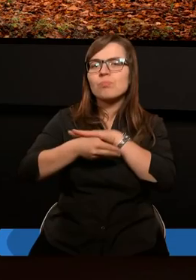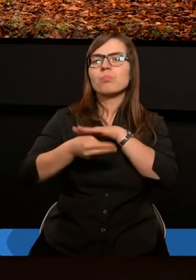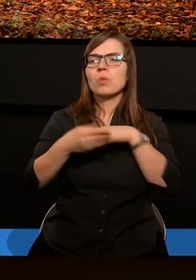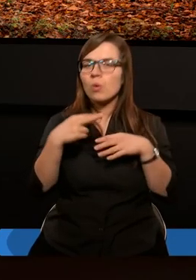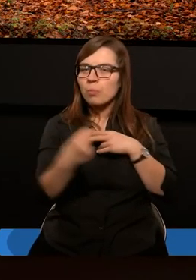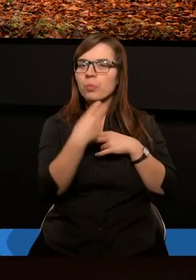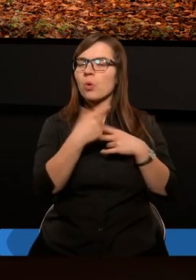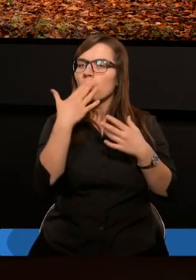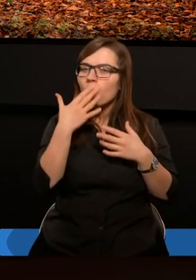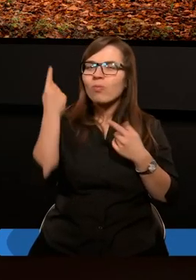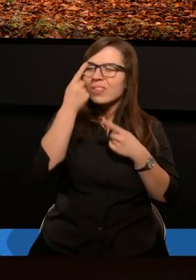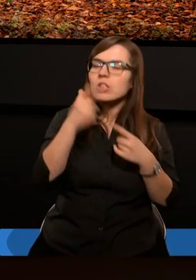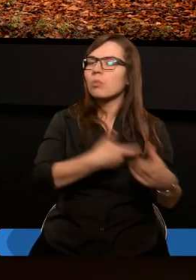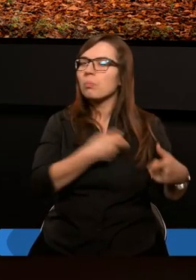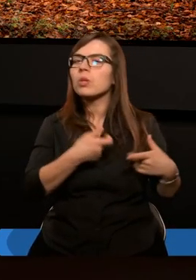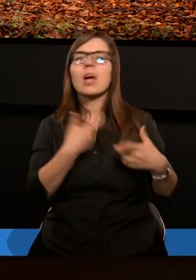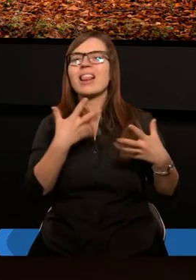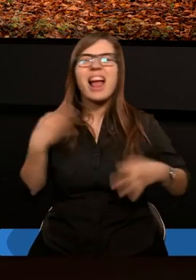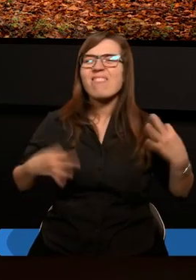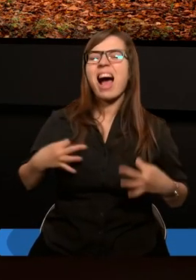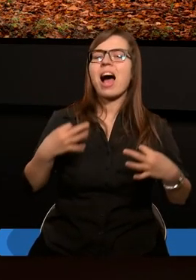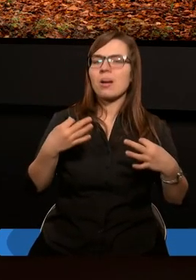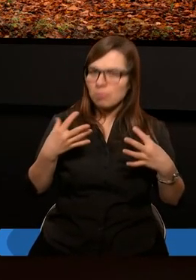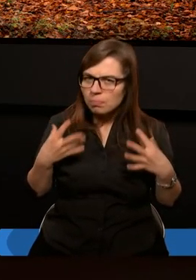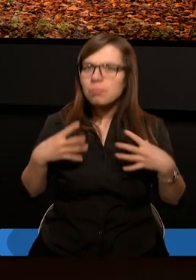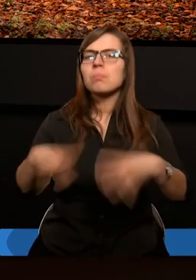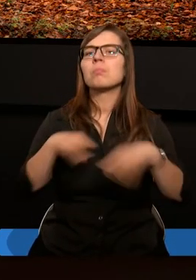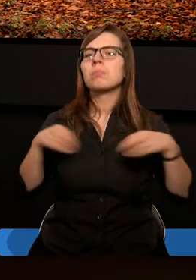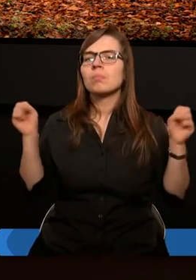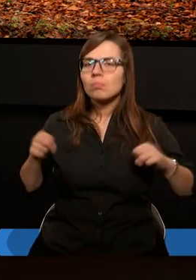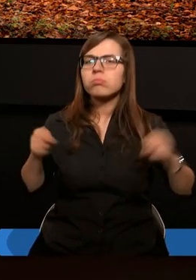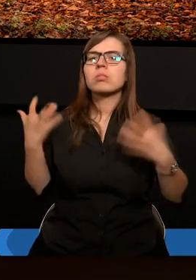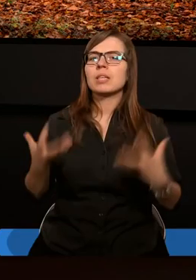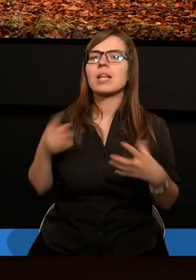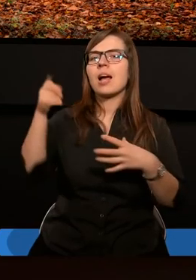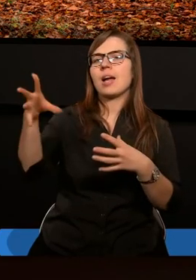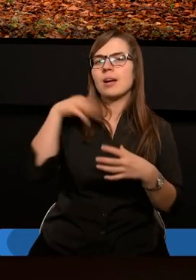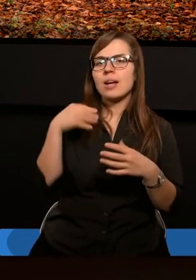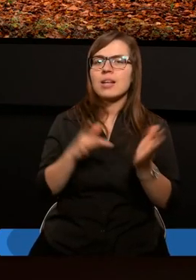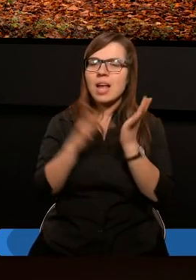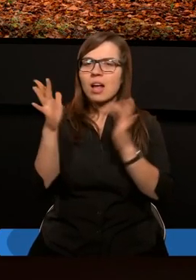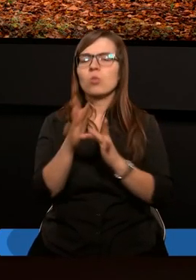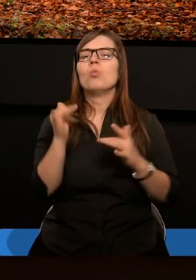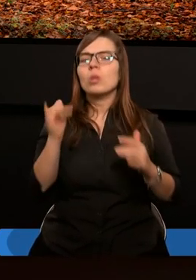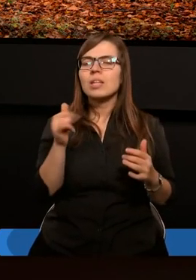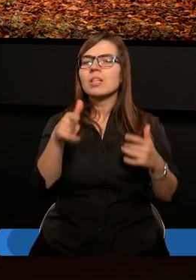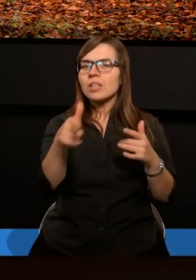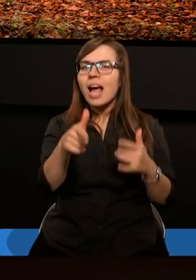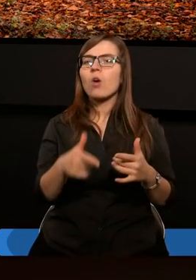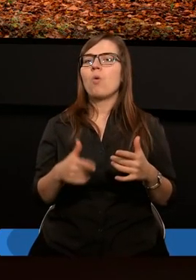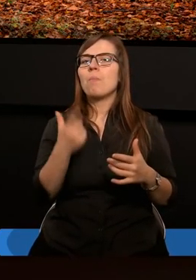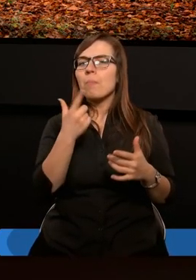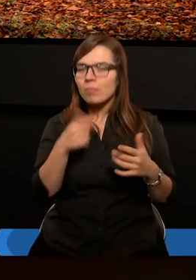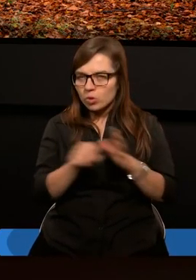drogą pójść, nie wahajmy się. Przyjmijmy Jezusa, byśmy i my mogli być zaliczeni do tego